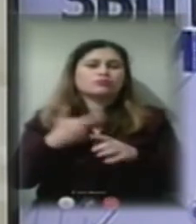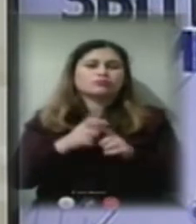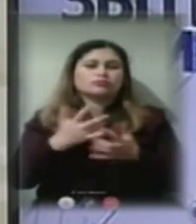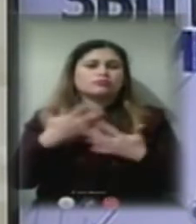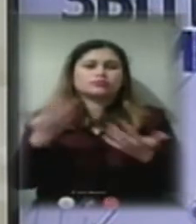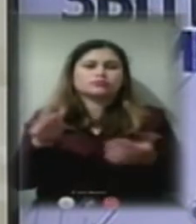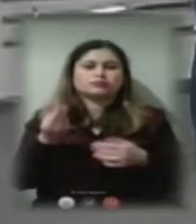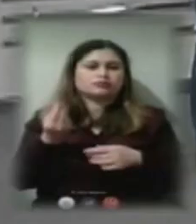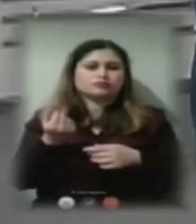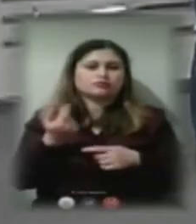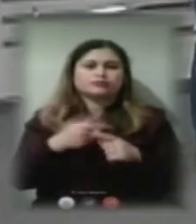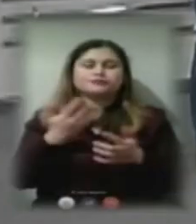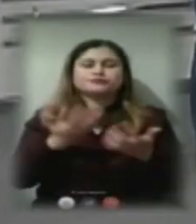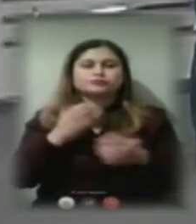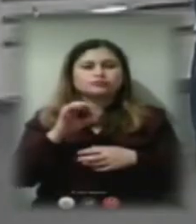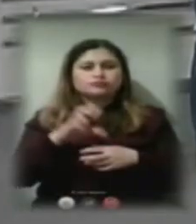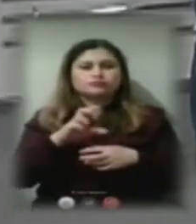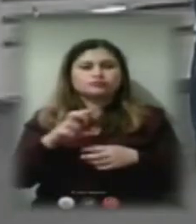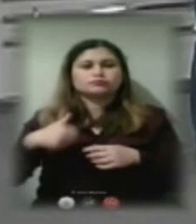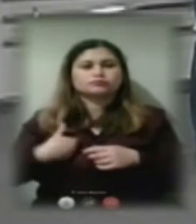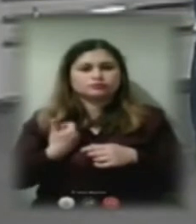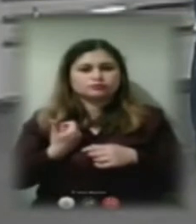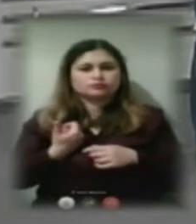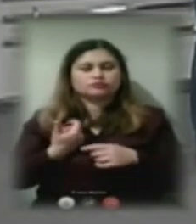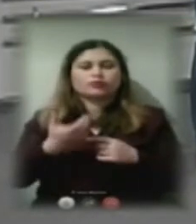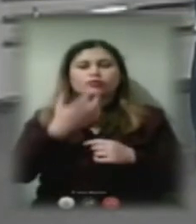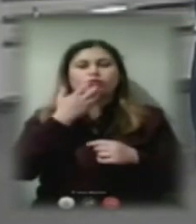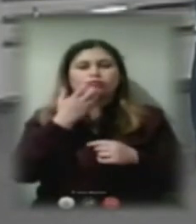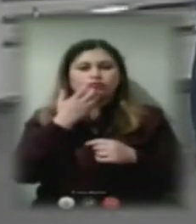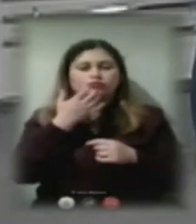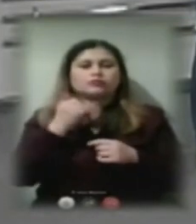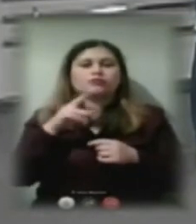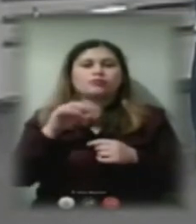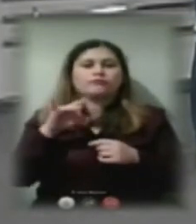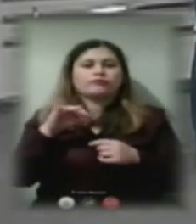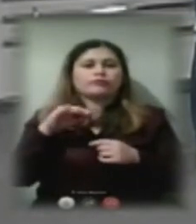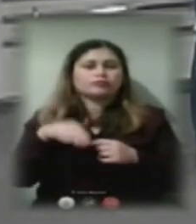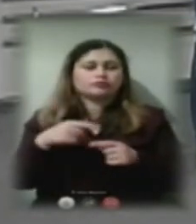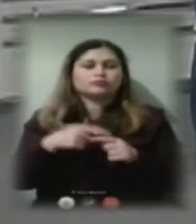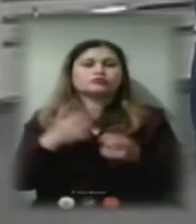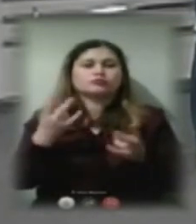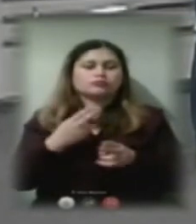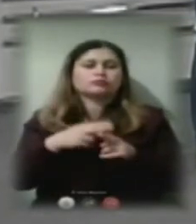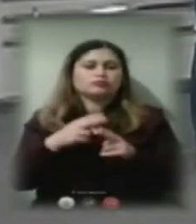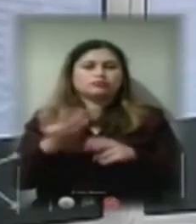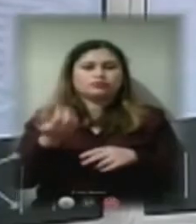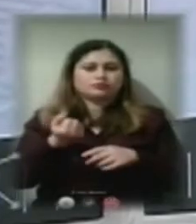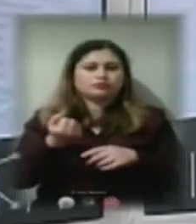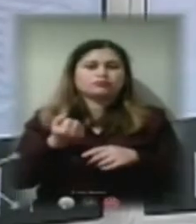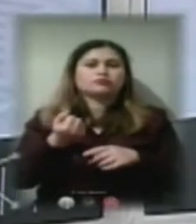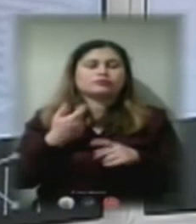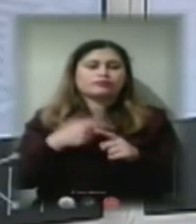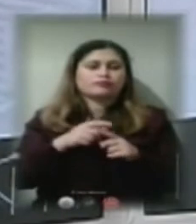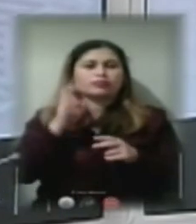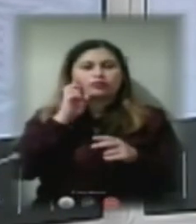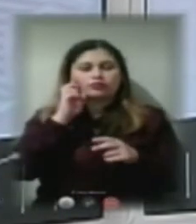Якщо ОСББ хоче все ж таки утеплення і комфорту, то потрібно кредитуватися. Потрібно кредитуватися. В державних банках